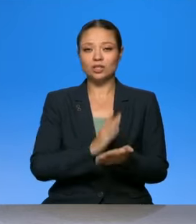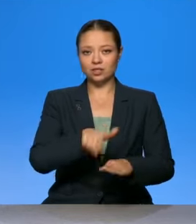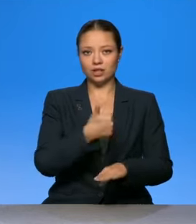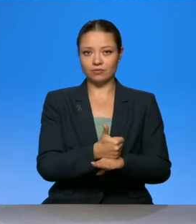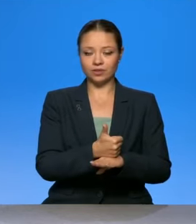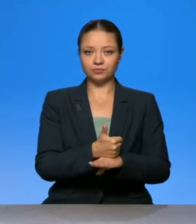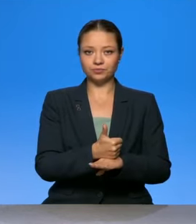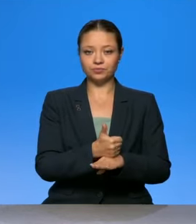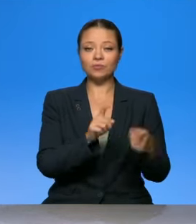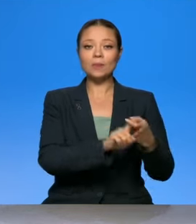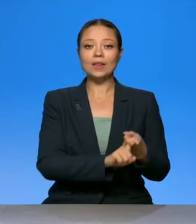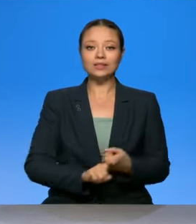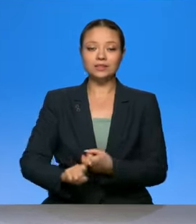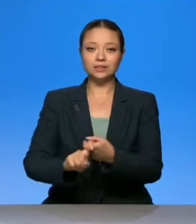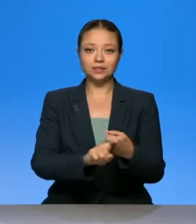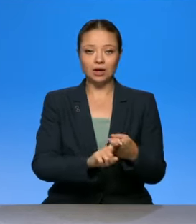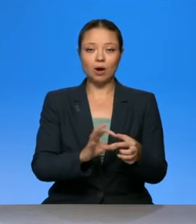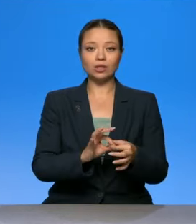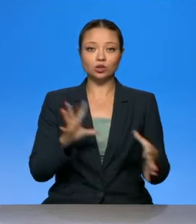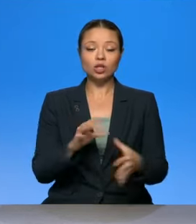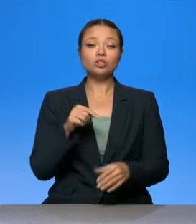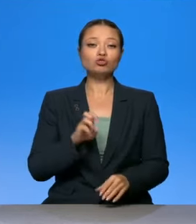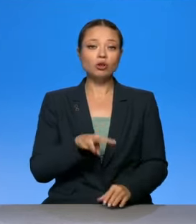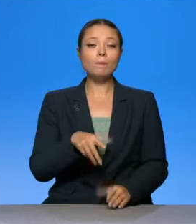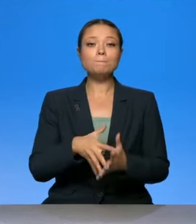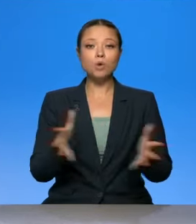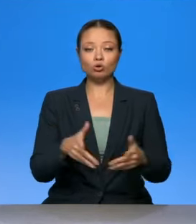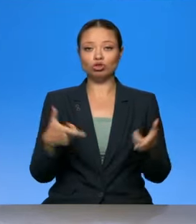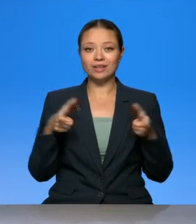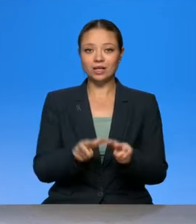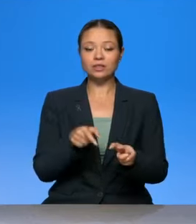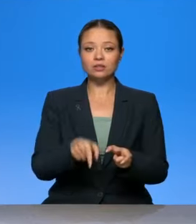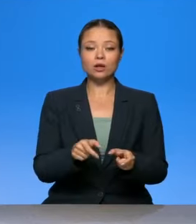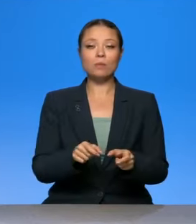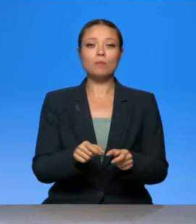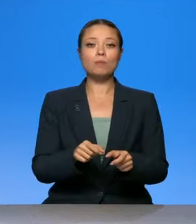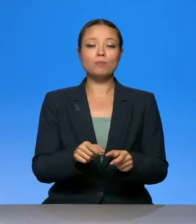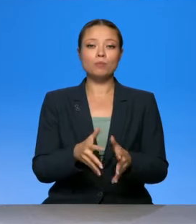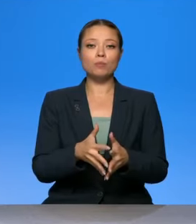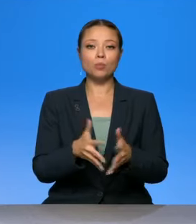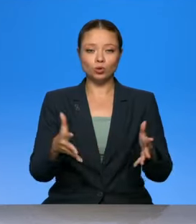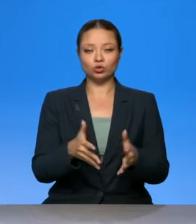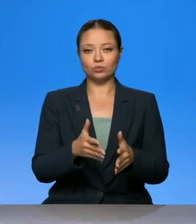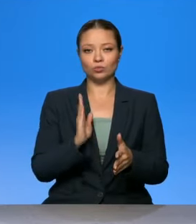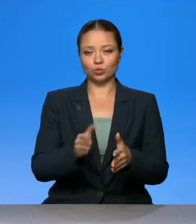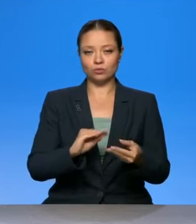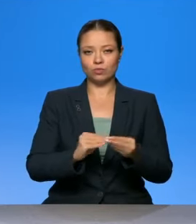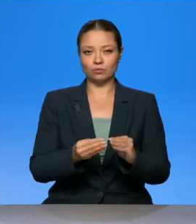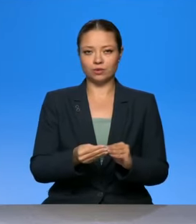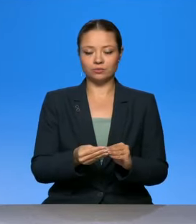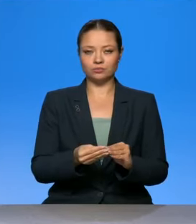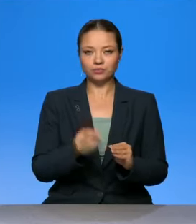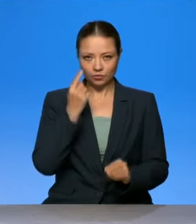Отключаешь систему, допустим, чем больше ты делаешь карантин, тебе, вероятно, будет таких осложнений. Понимаете?